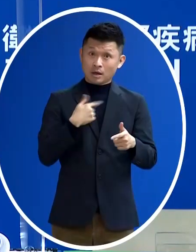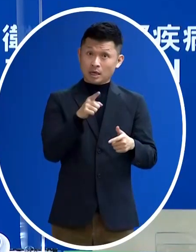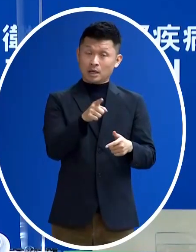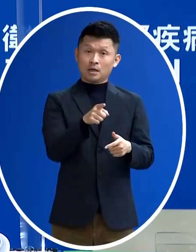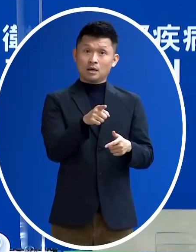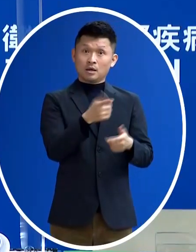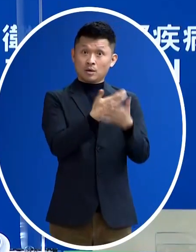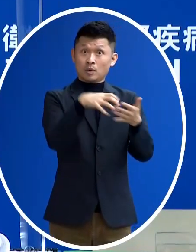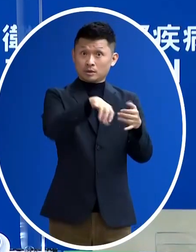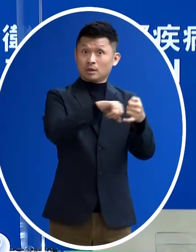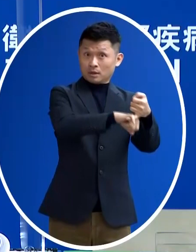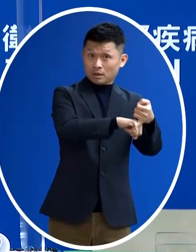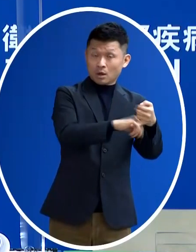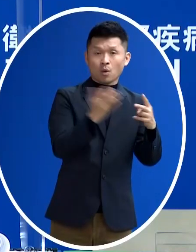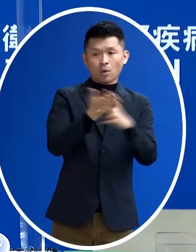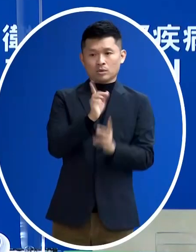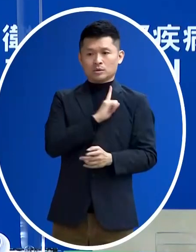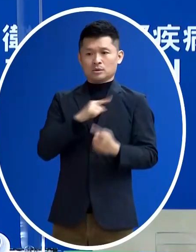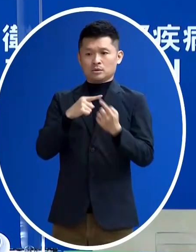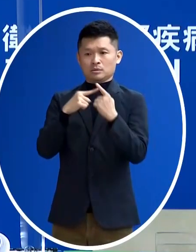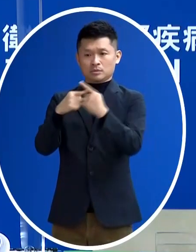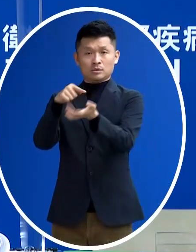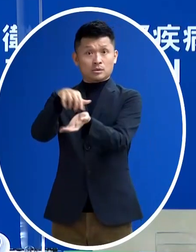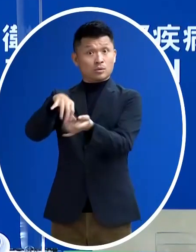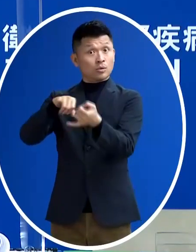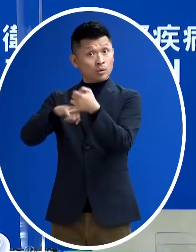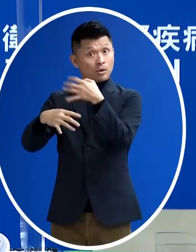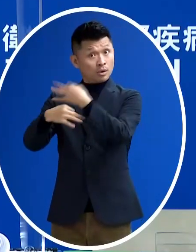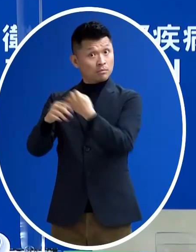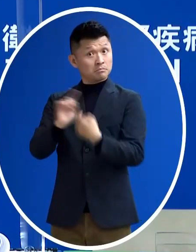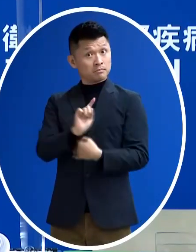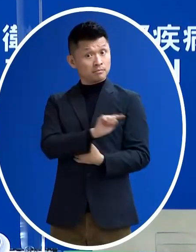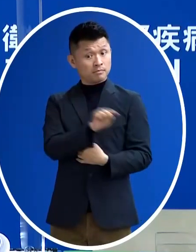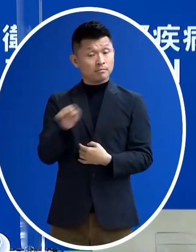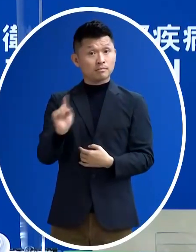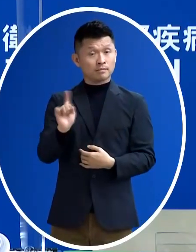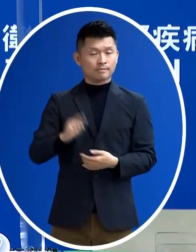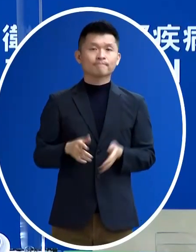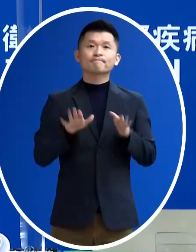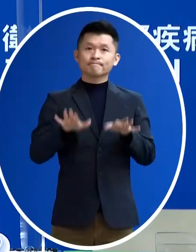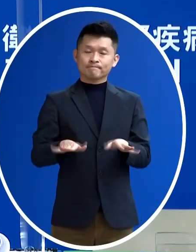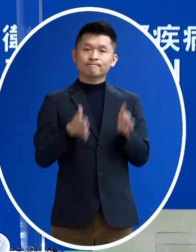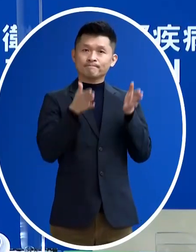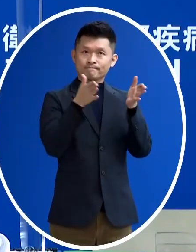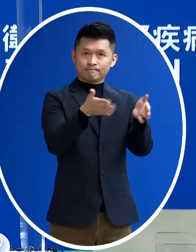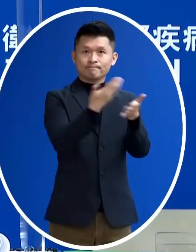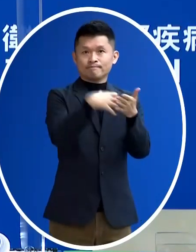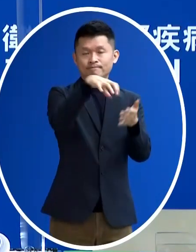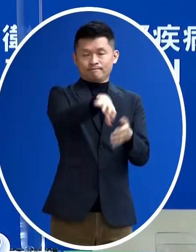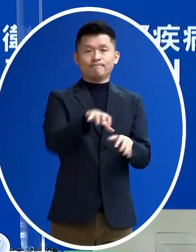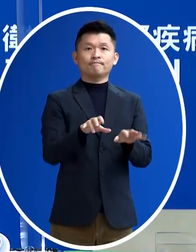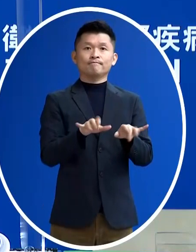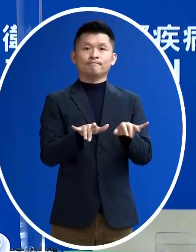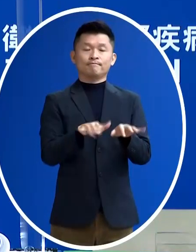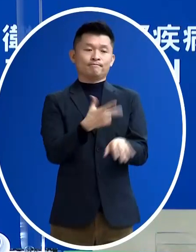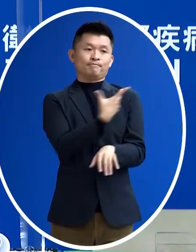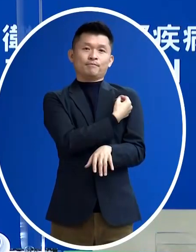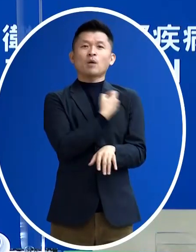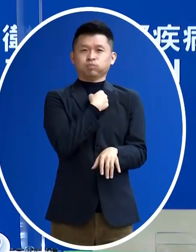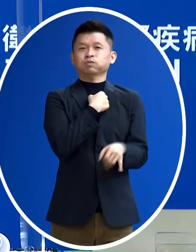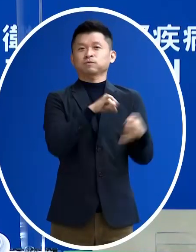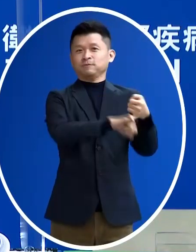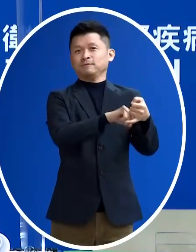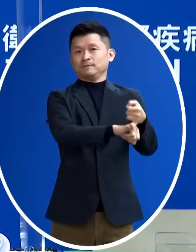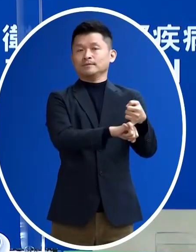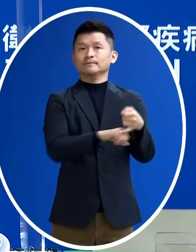說他可以自己去醫療院所掛號也是可以的目前我們還是規劃在平台上面做意願的登記然後